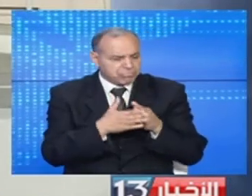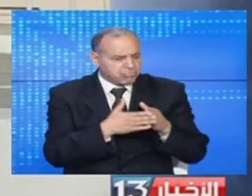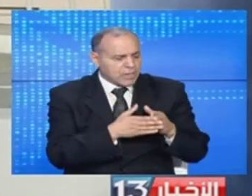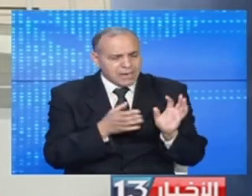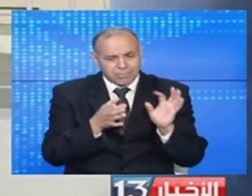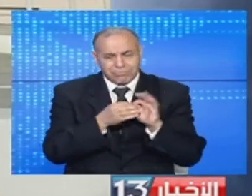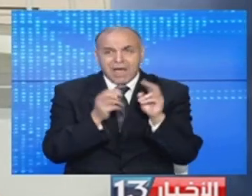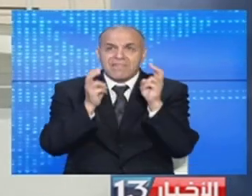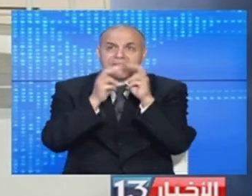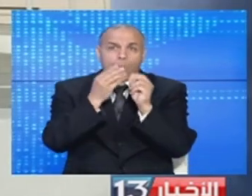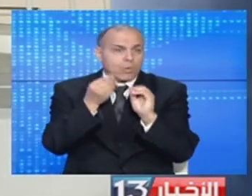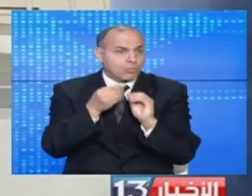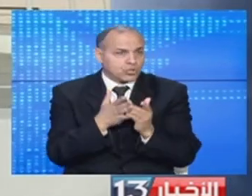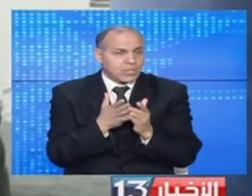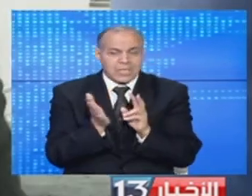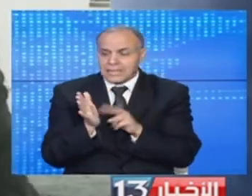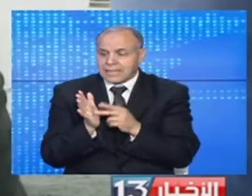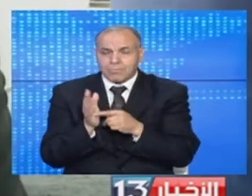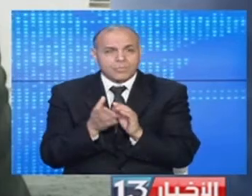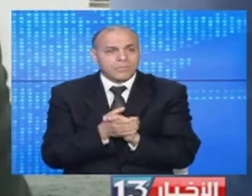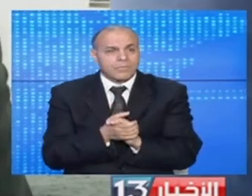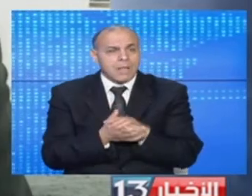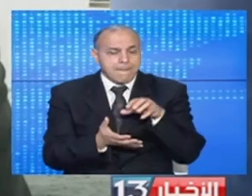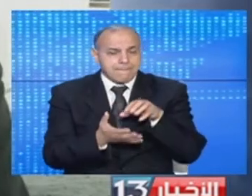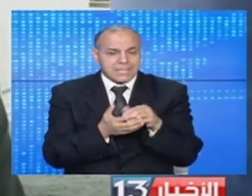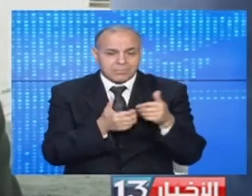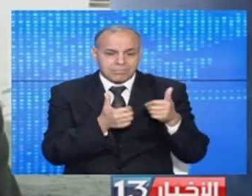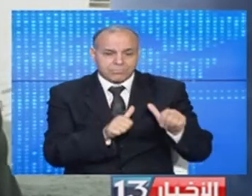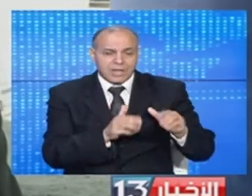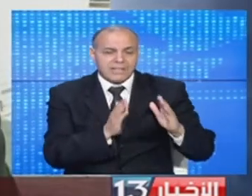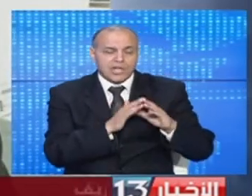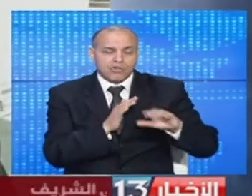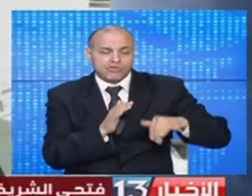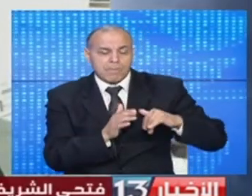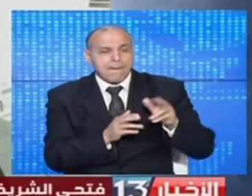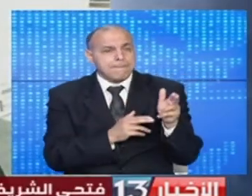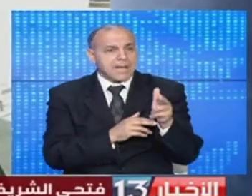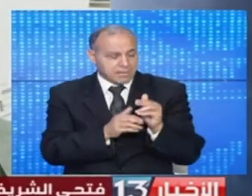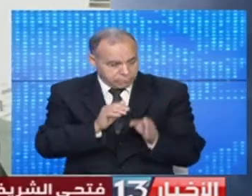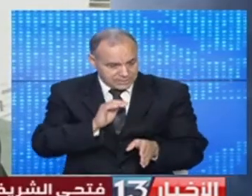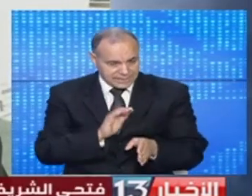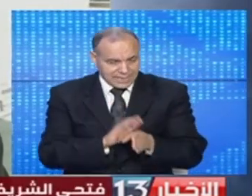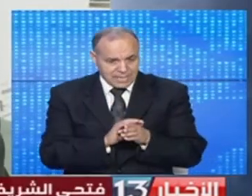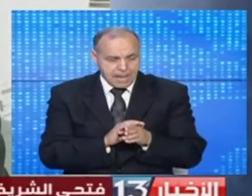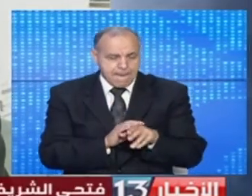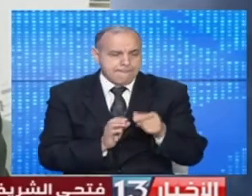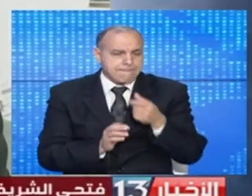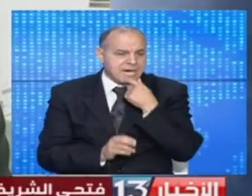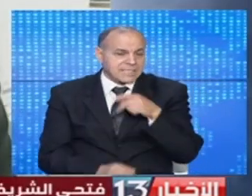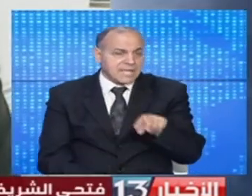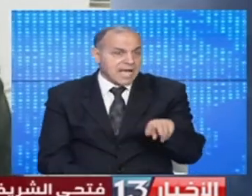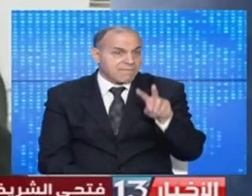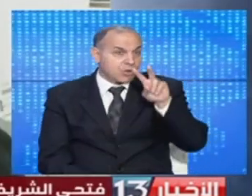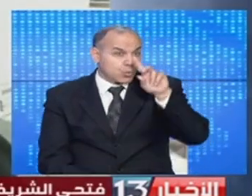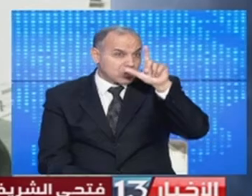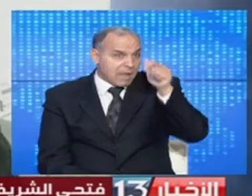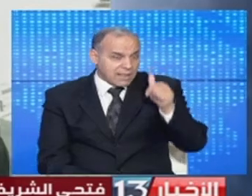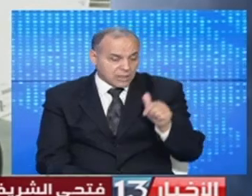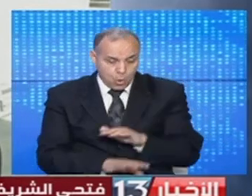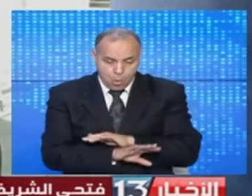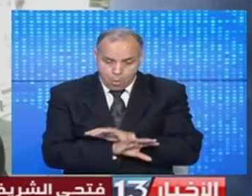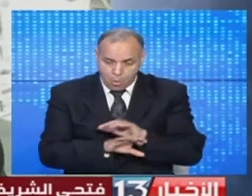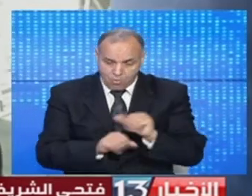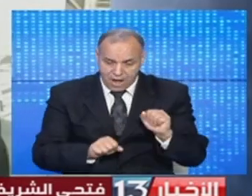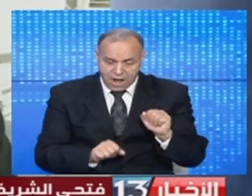مستوى الربط صحيح فم مشاكل تقنية مركز يقام الدار الشباب بالمهدية انطلق مارس 2017 انتهت